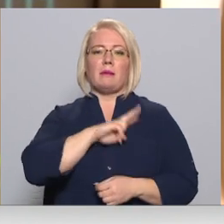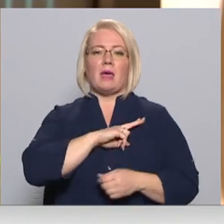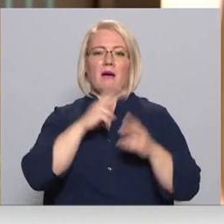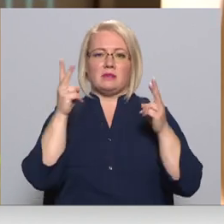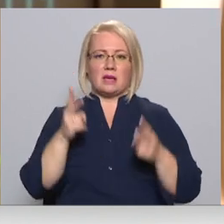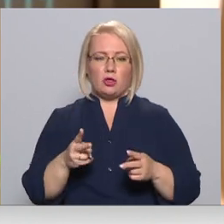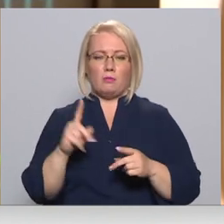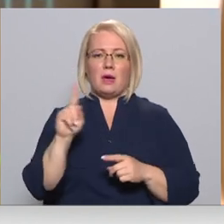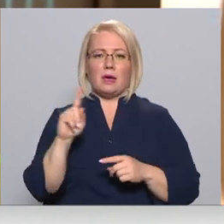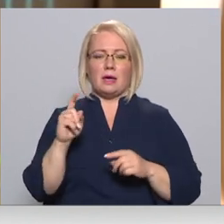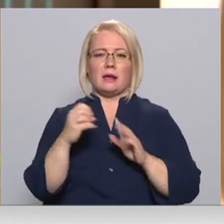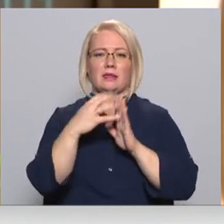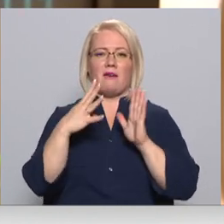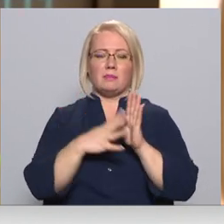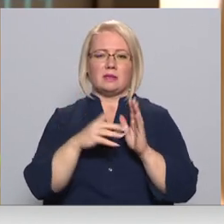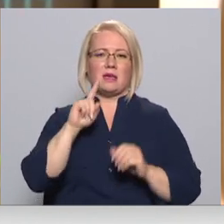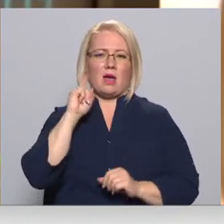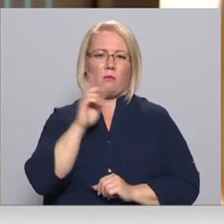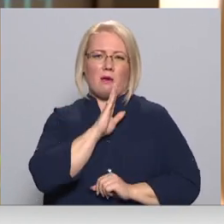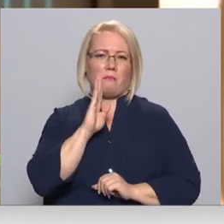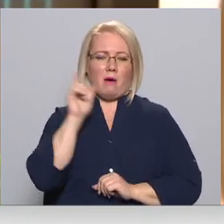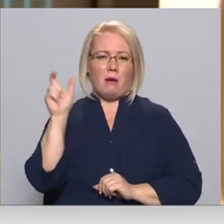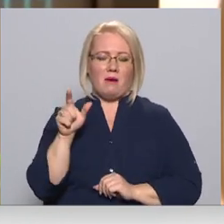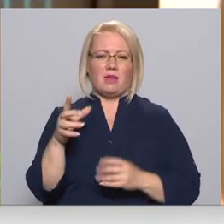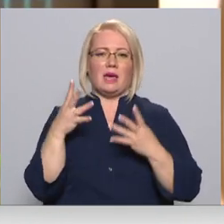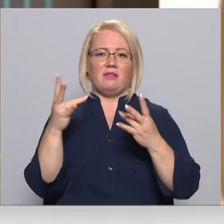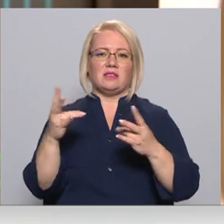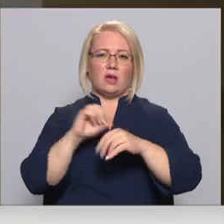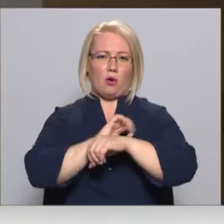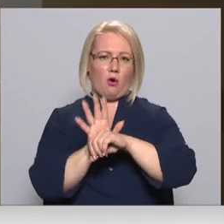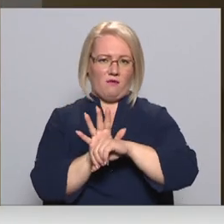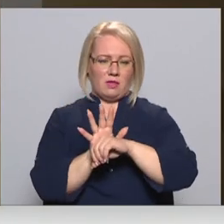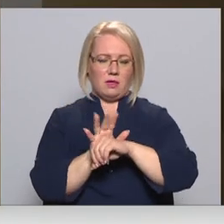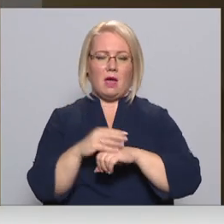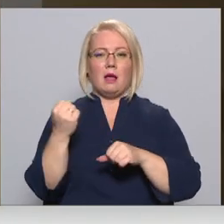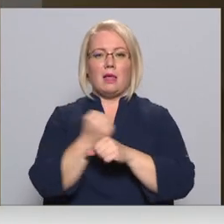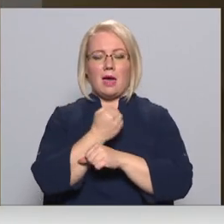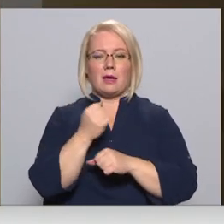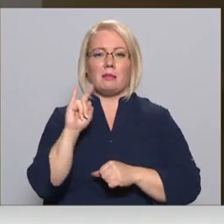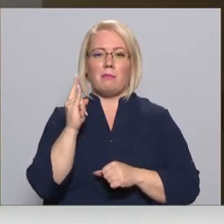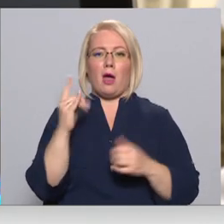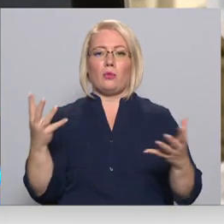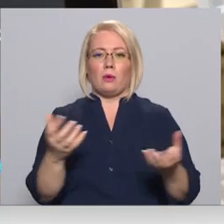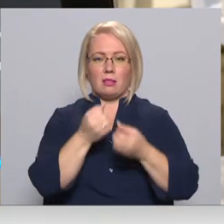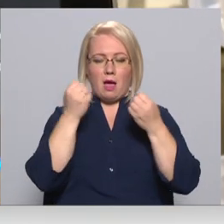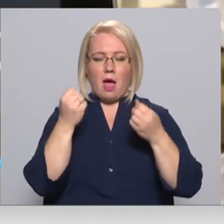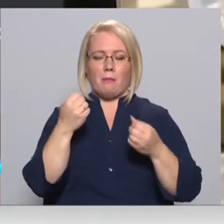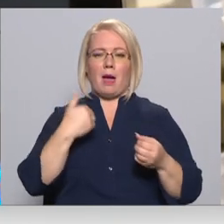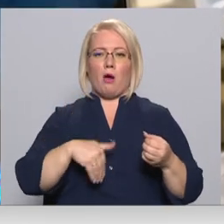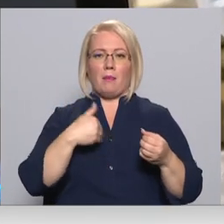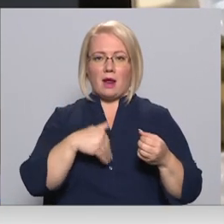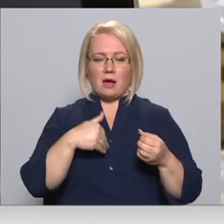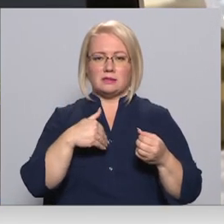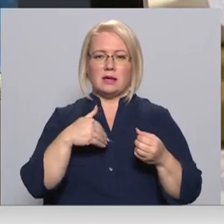Latvijā ir 19 gadus veicā māmiņa, kura inficējās ar Covid-19. Lai gan mazuli izdevās glābt, ar keizergriezienā